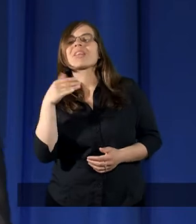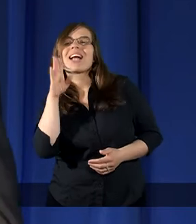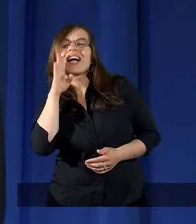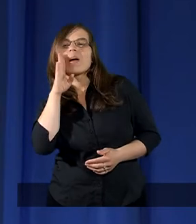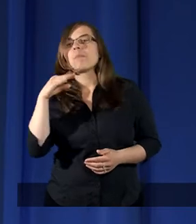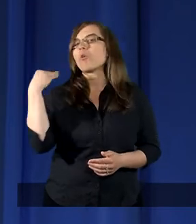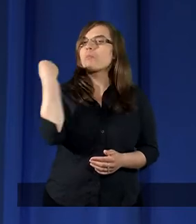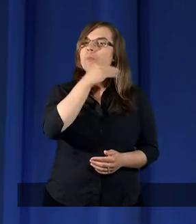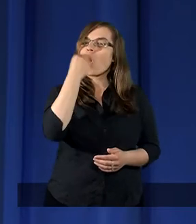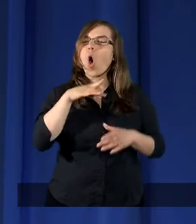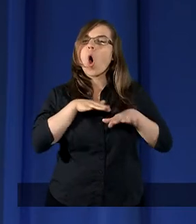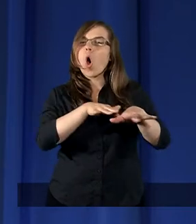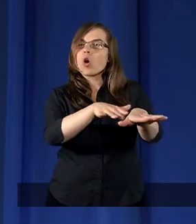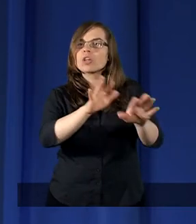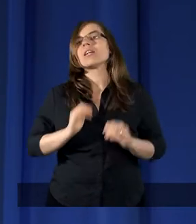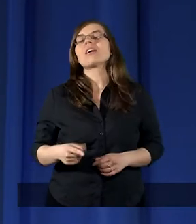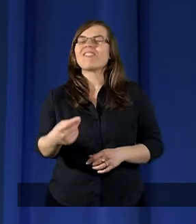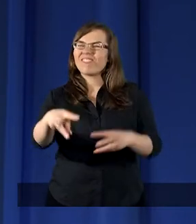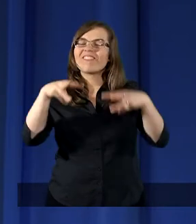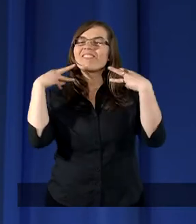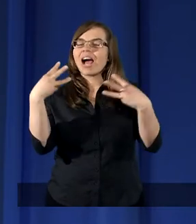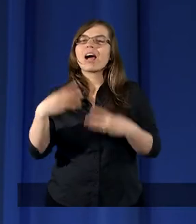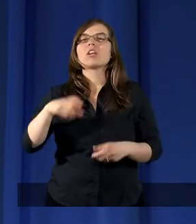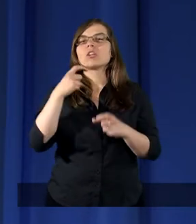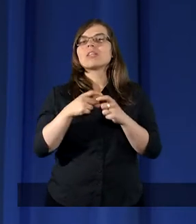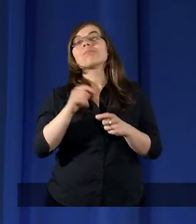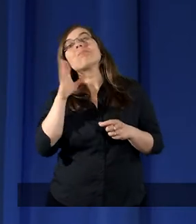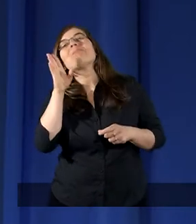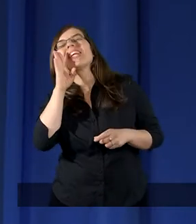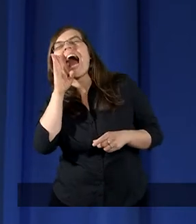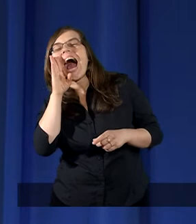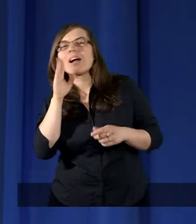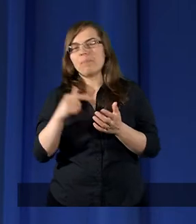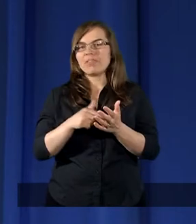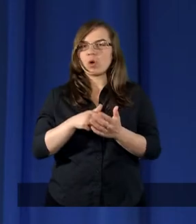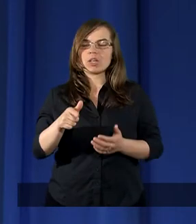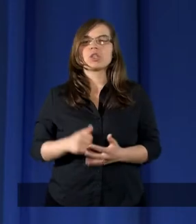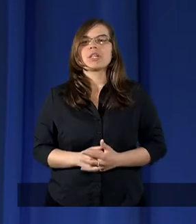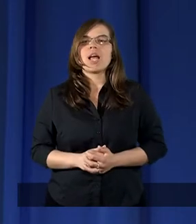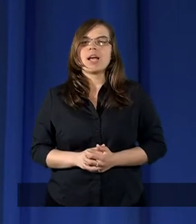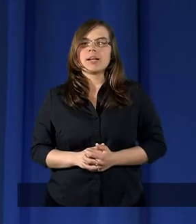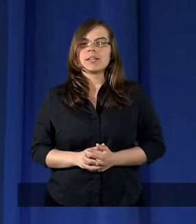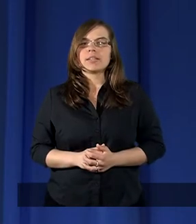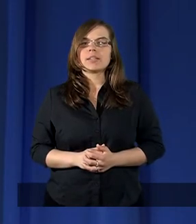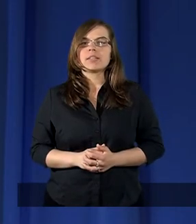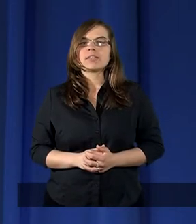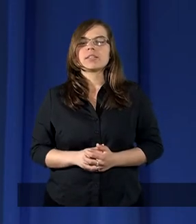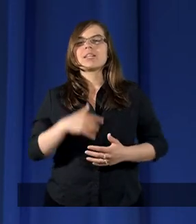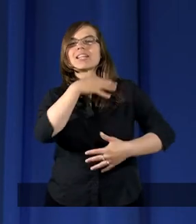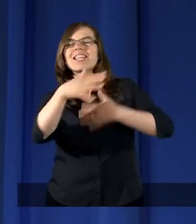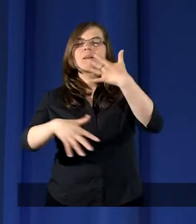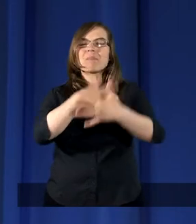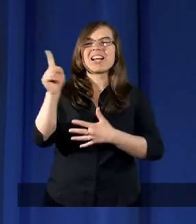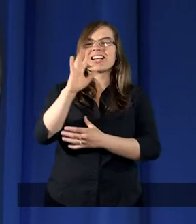morze, tutaj jest ważne to słowo, jakby zmieszane z